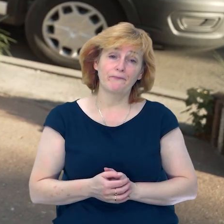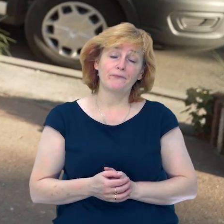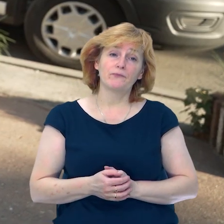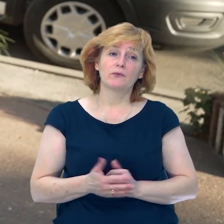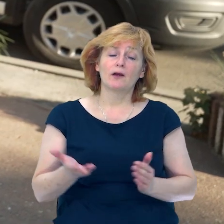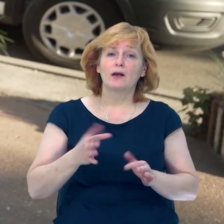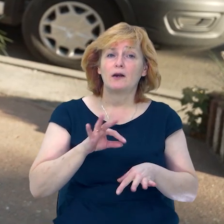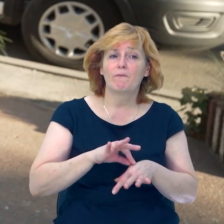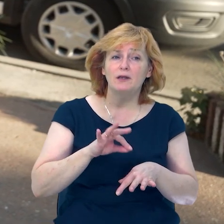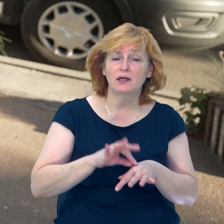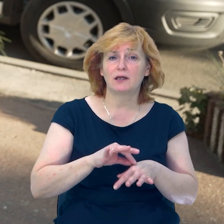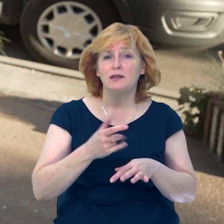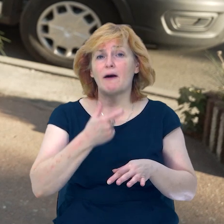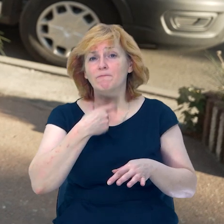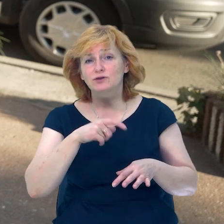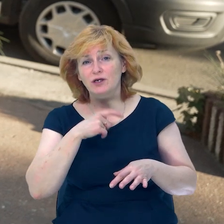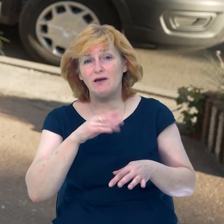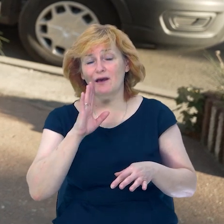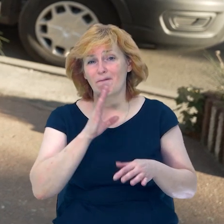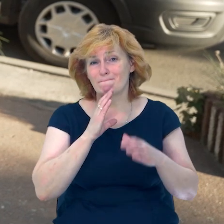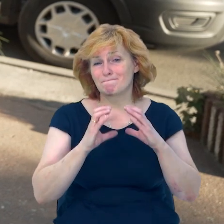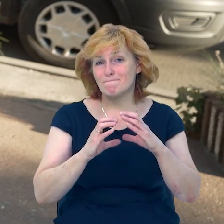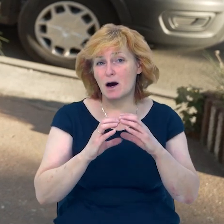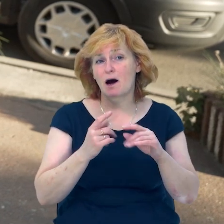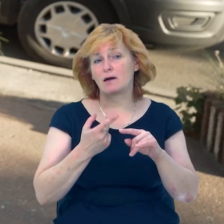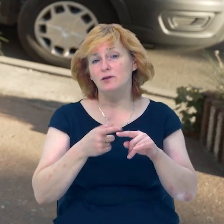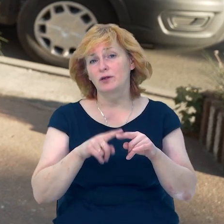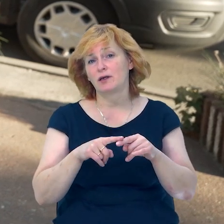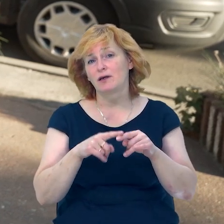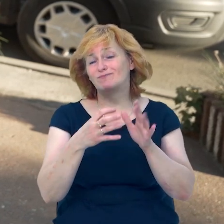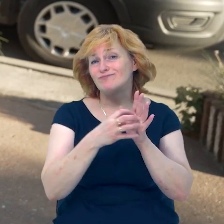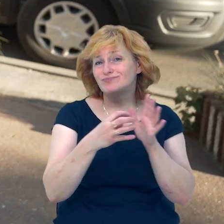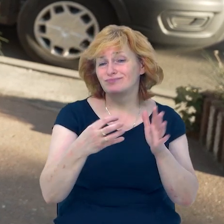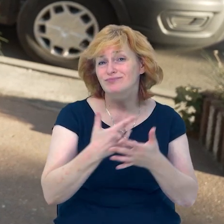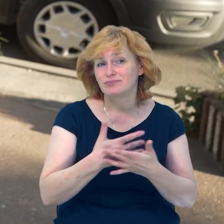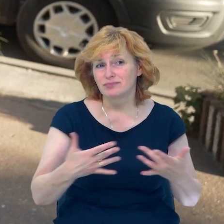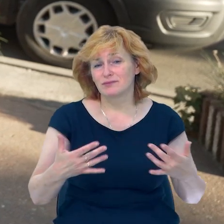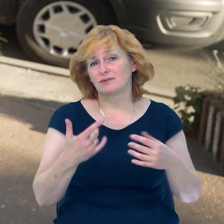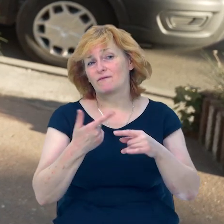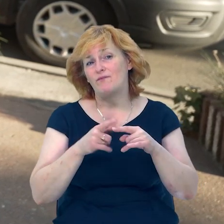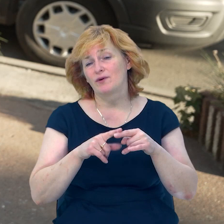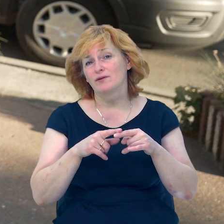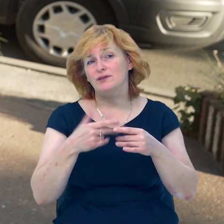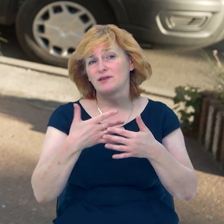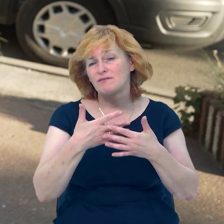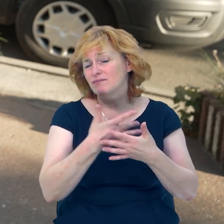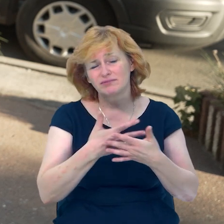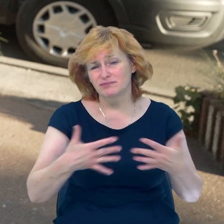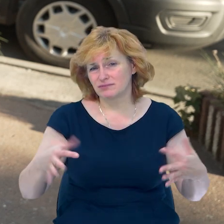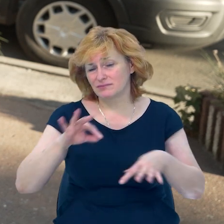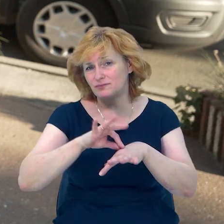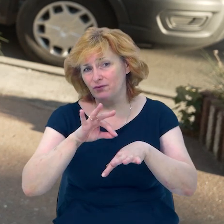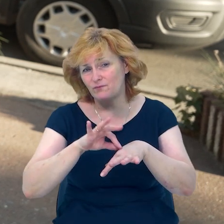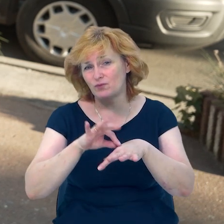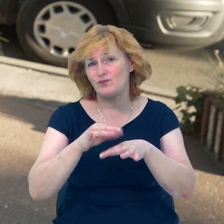шики матки, доброякісні новоутворення, чи то патологія андрометрию, клімактеричні різні